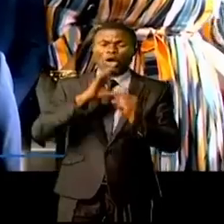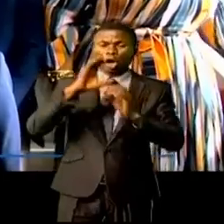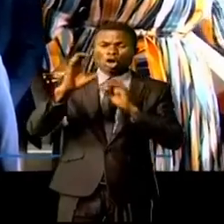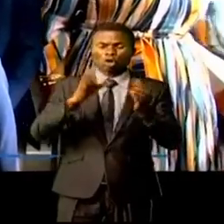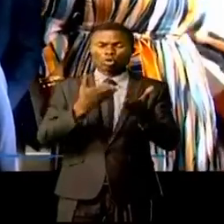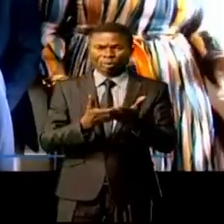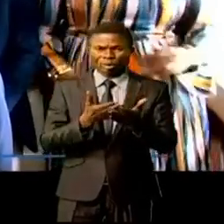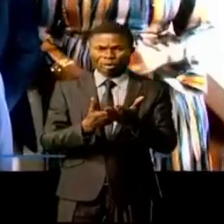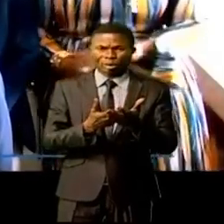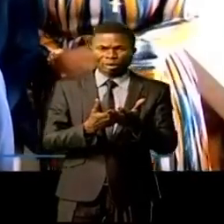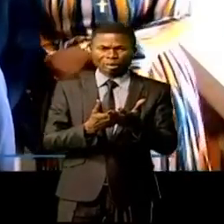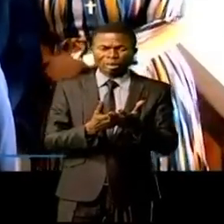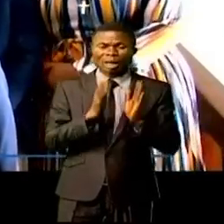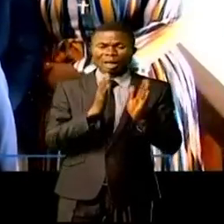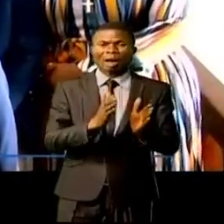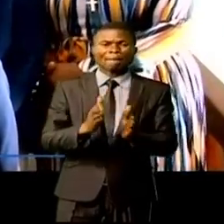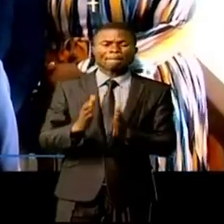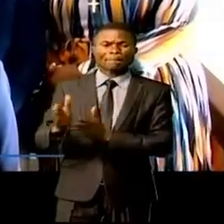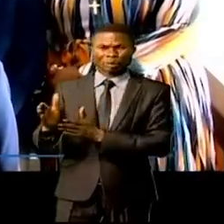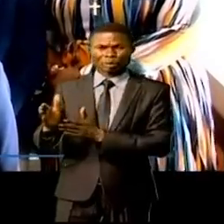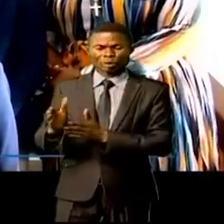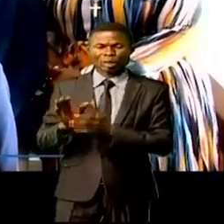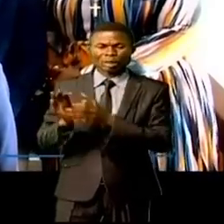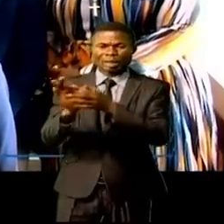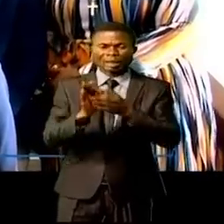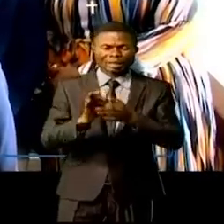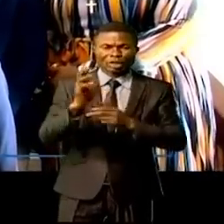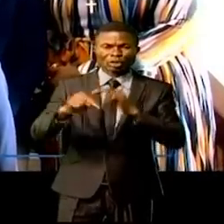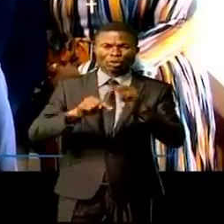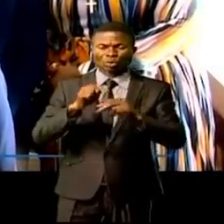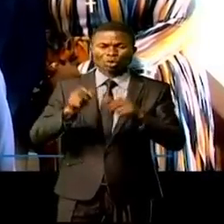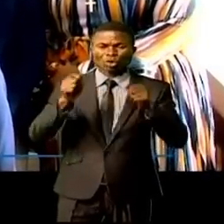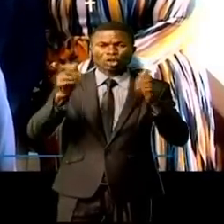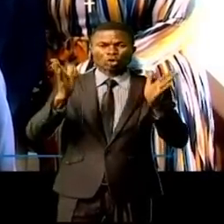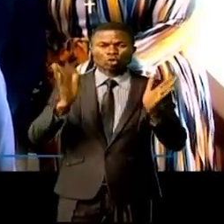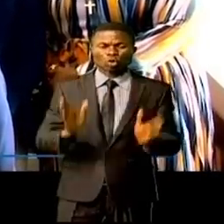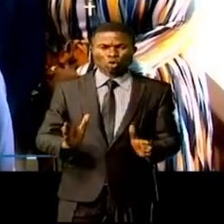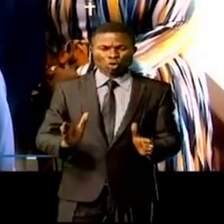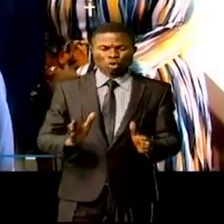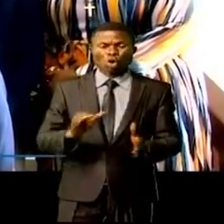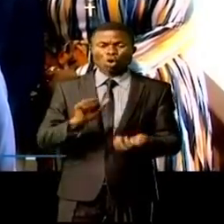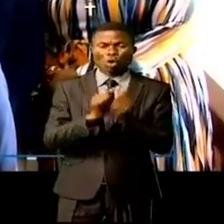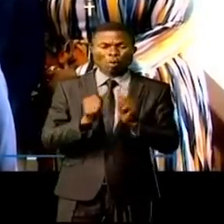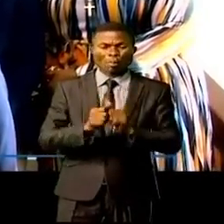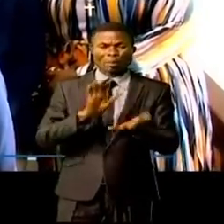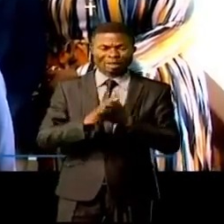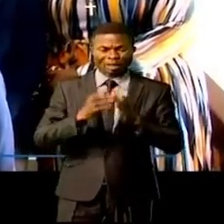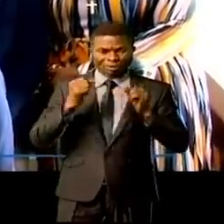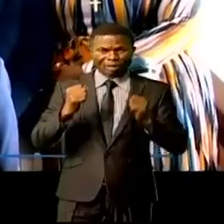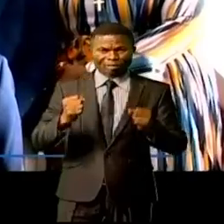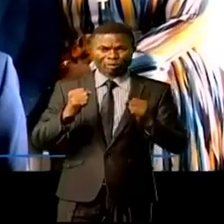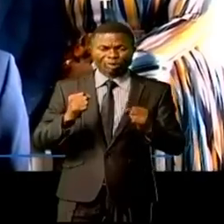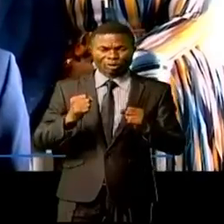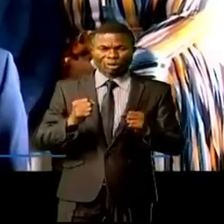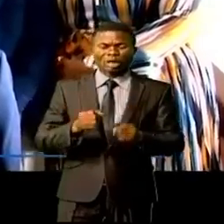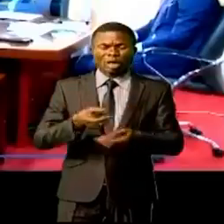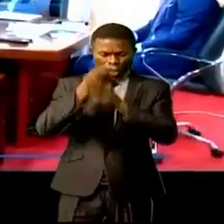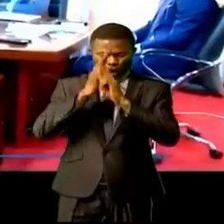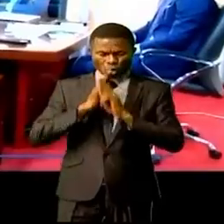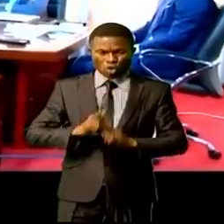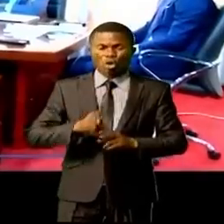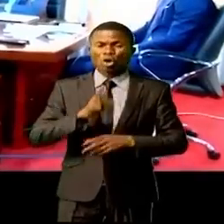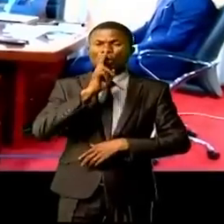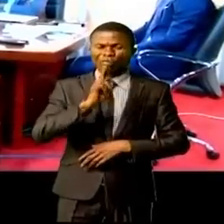qui ont prévu que l'Union nationale de la presse du Congo au besoin d'efficacité, de crédibilité, devrait